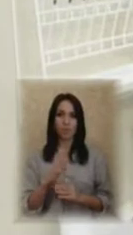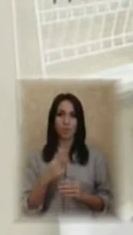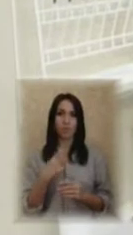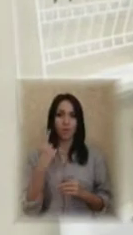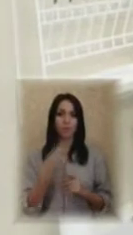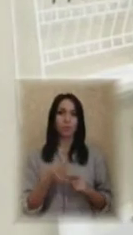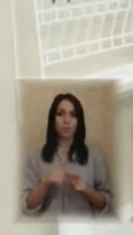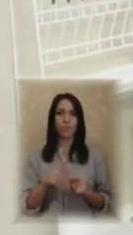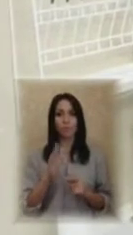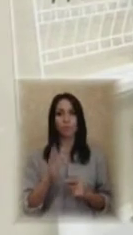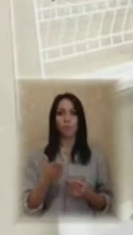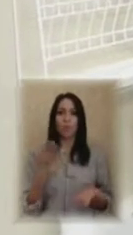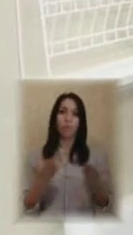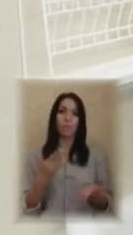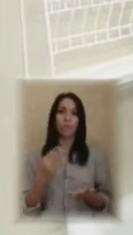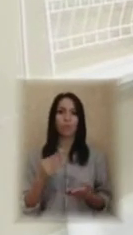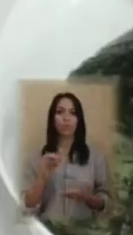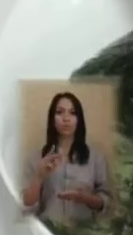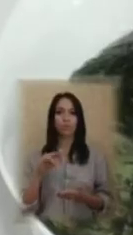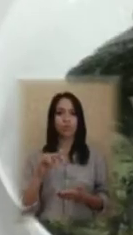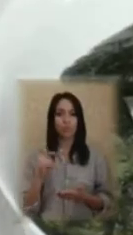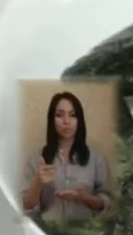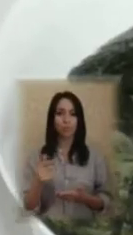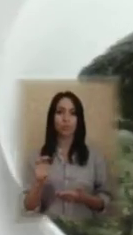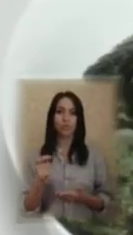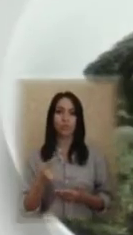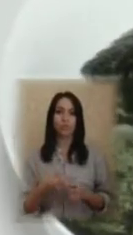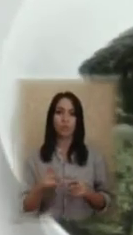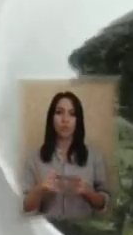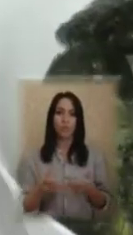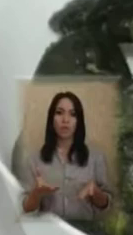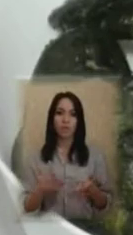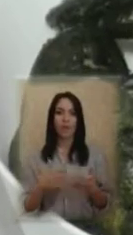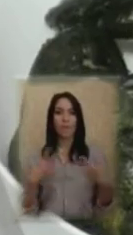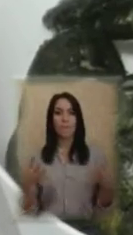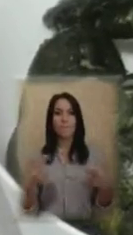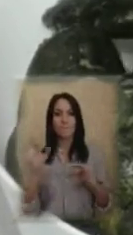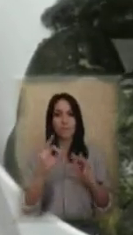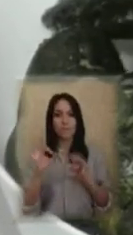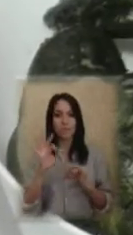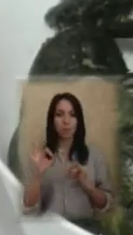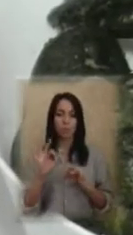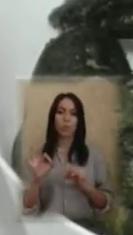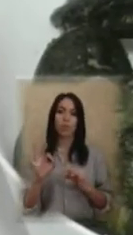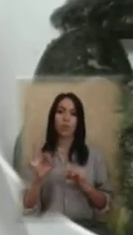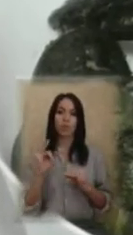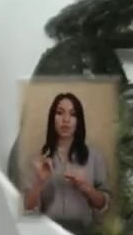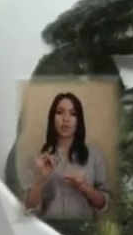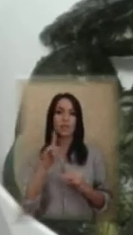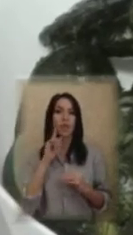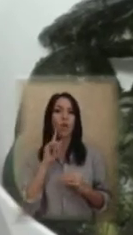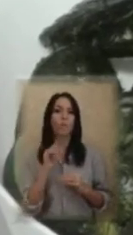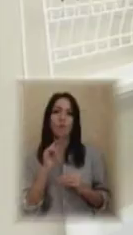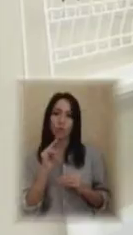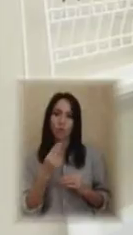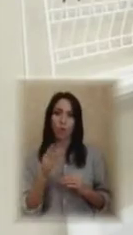або жемчужниця, а більш закруглене тіло і зеленоватого кольору оливкового